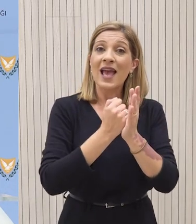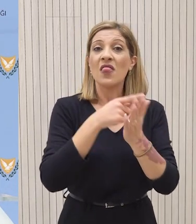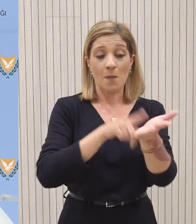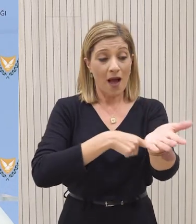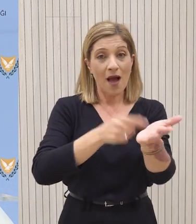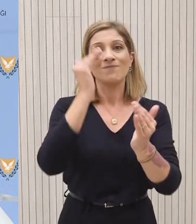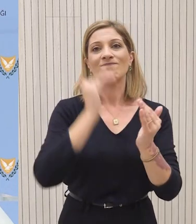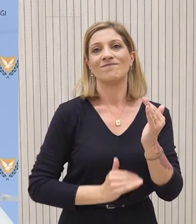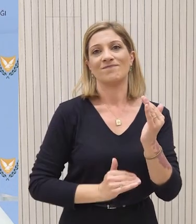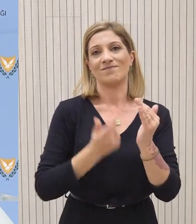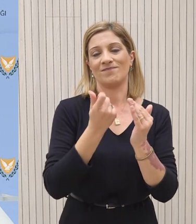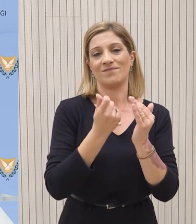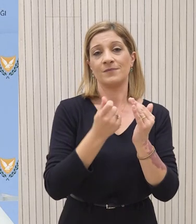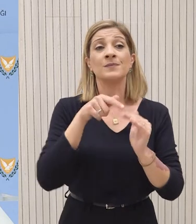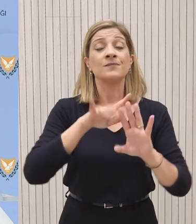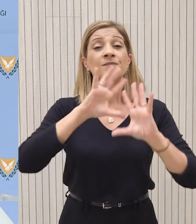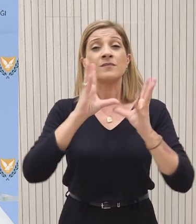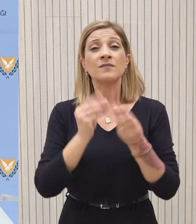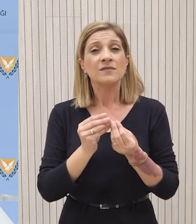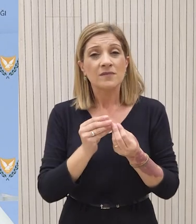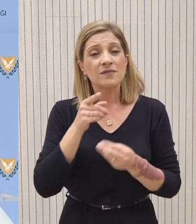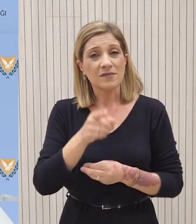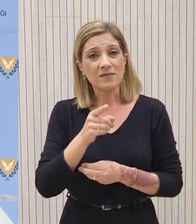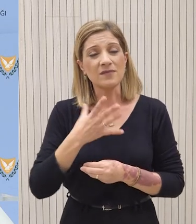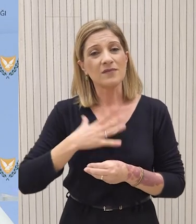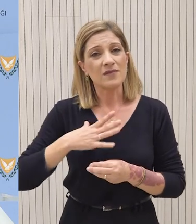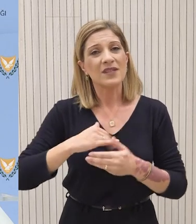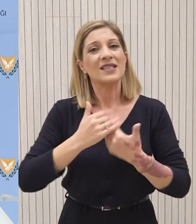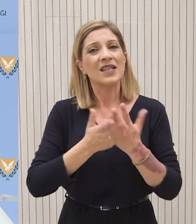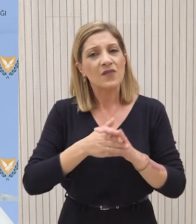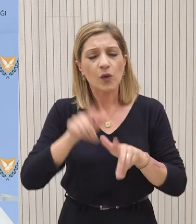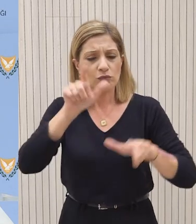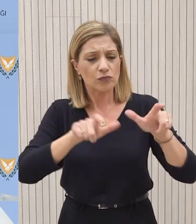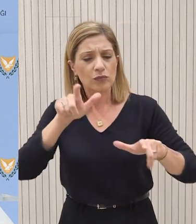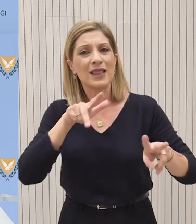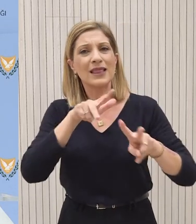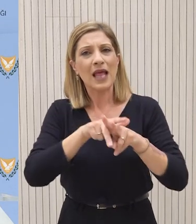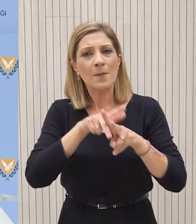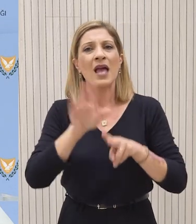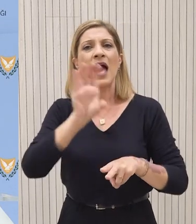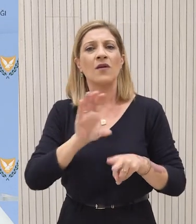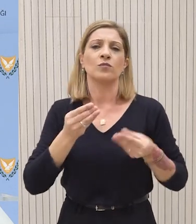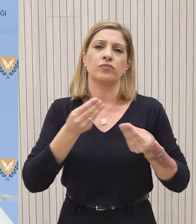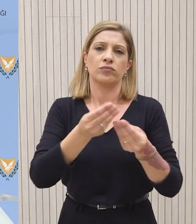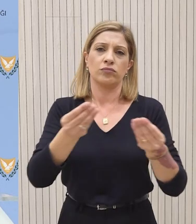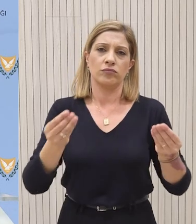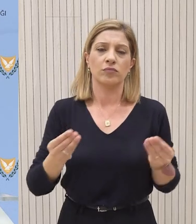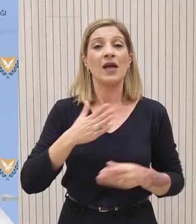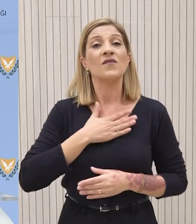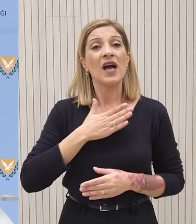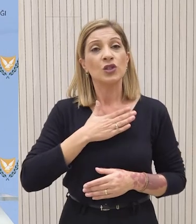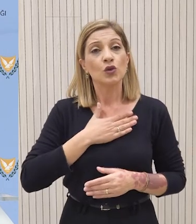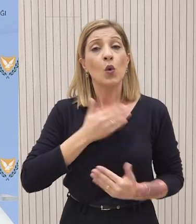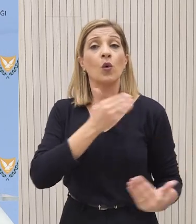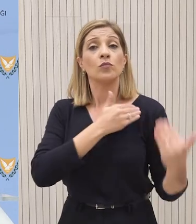ηλεκτρικής ενέργειας. Το έργο συγκεντρώνει ενδιαφέρον προσέλκυσης επενδύσεων από επενδυτικά ταμεία κρατών της περιοχής. Ευχαριστώ αν